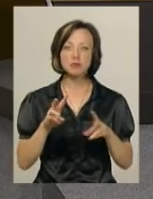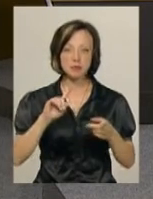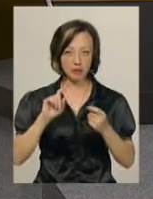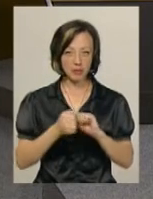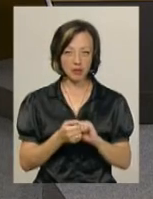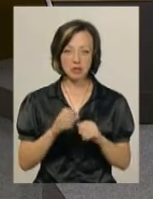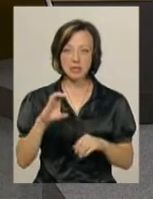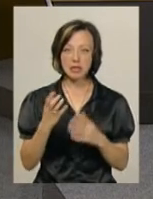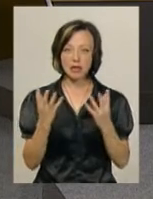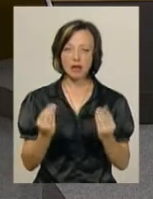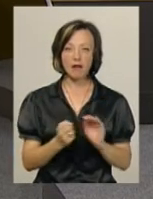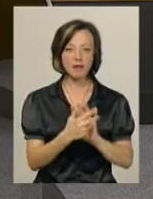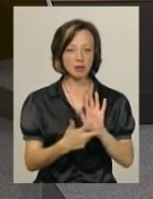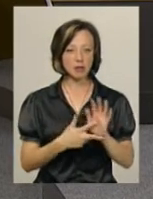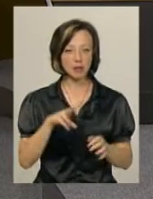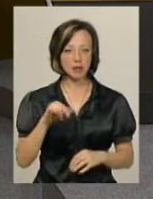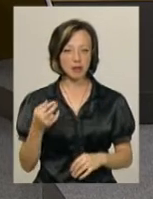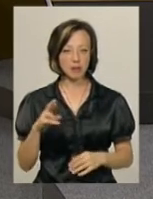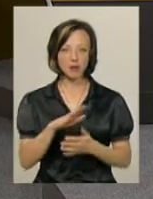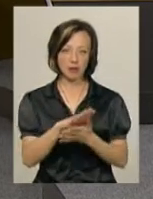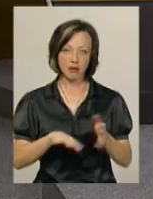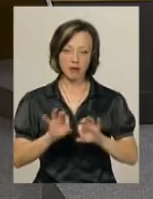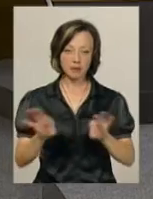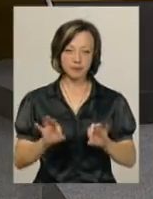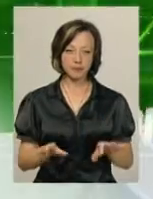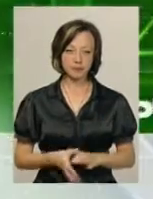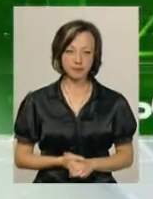'ятається нам середа, 18 липня? Дивимося далі в випуску.